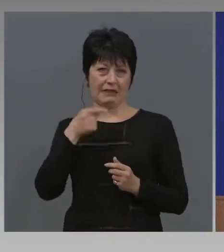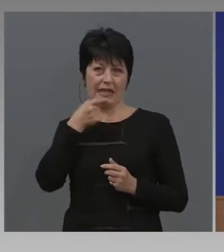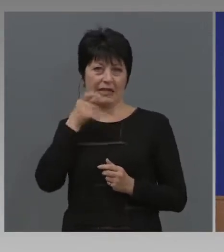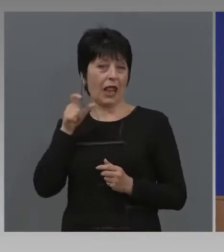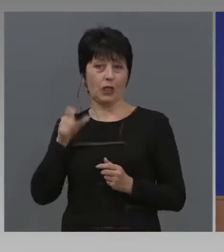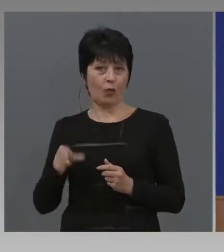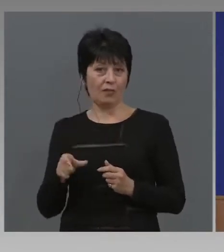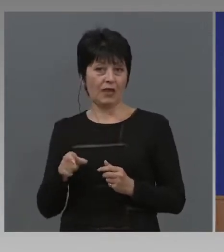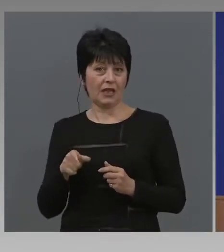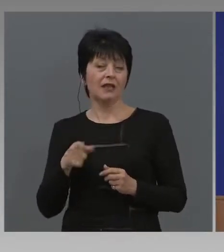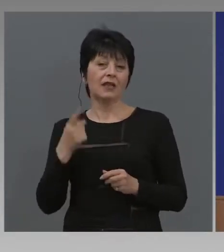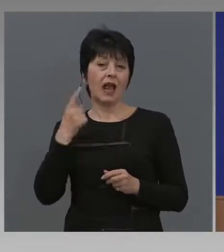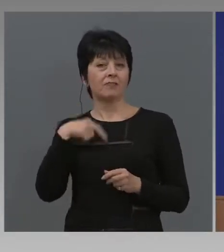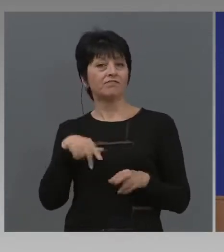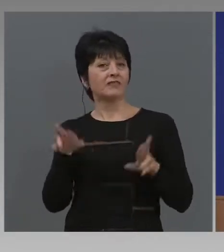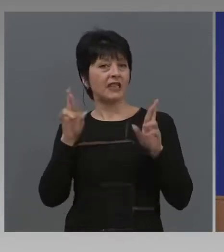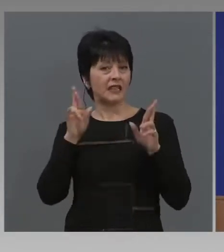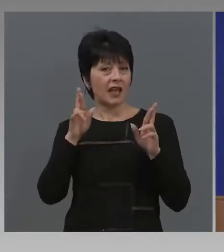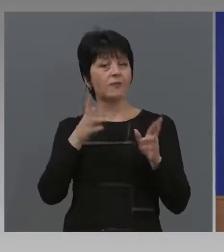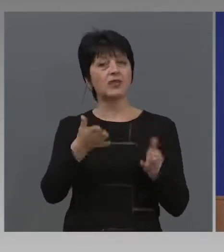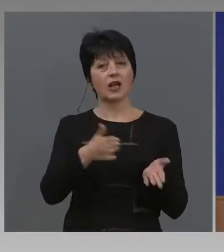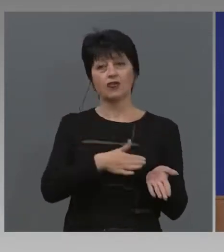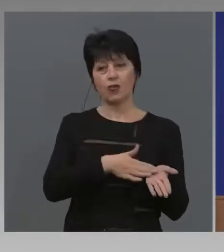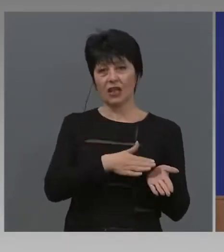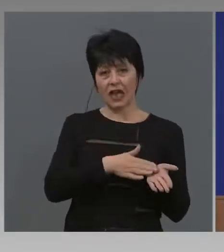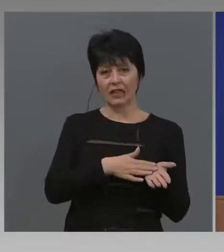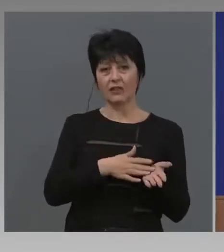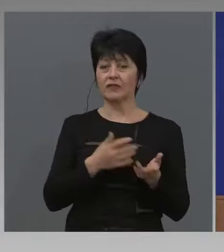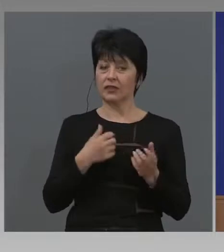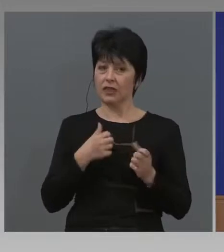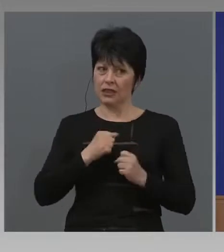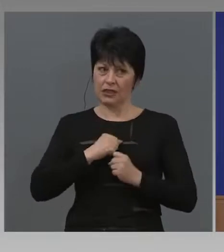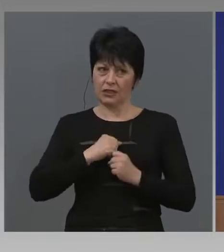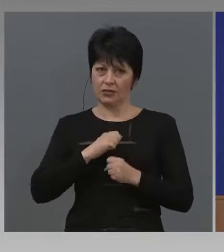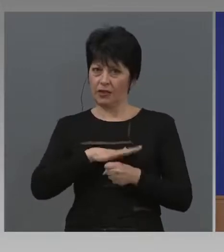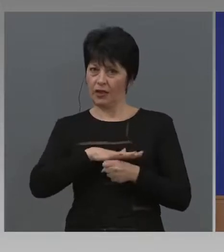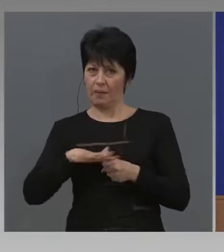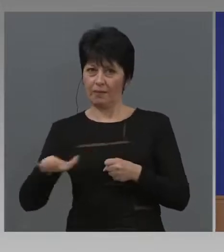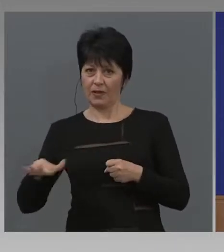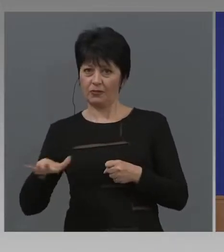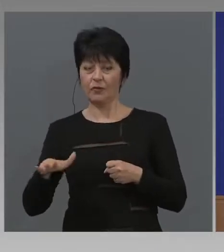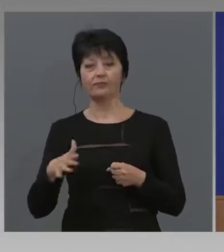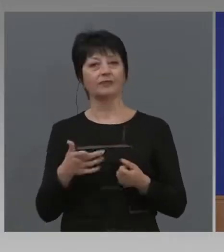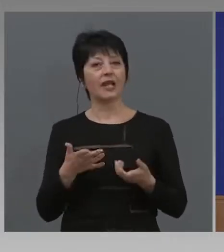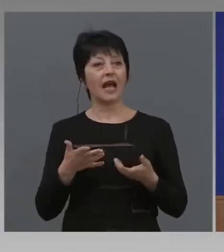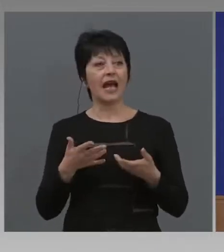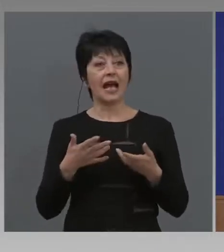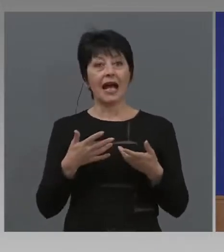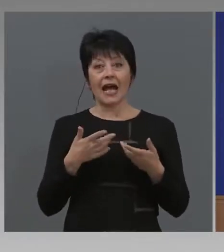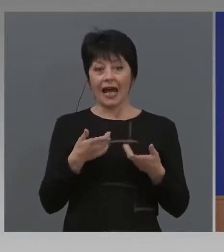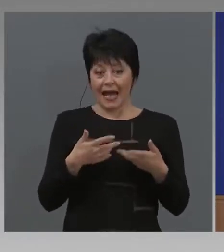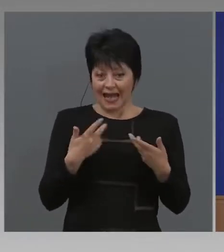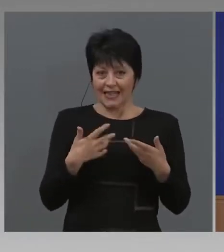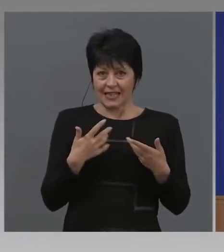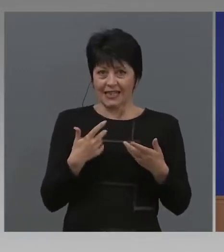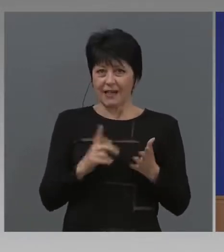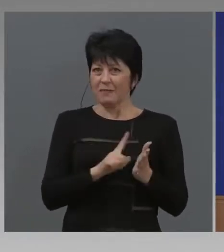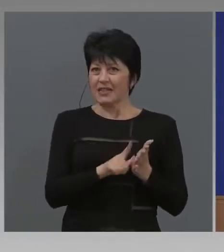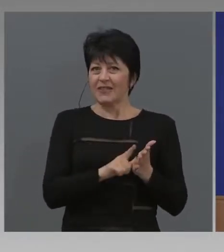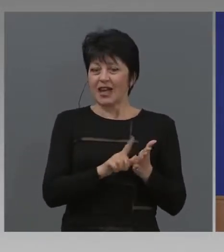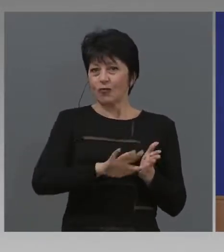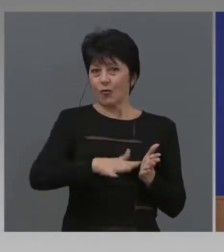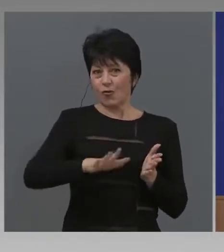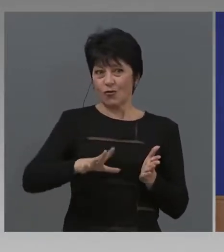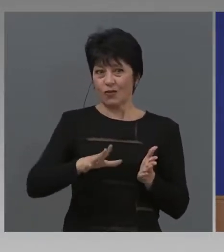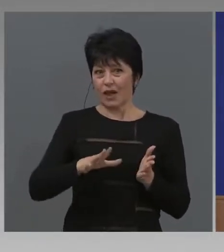доказателствата са им такива, че да го държат напълно. А иначе аз искам извареното положение да го свала утре. то по никакъв